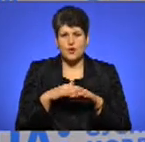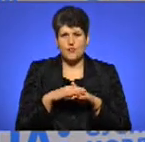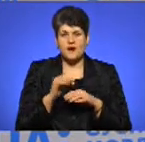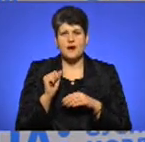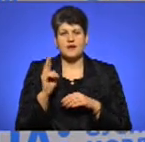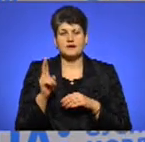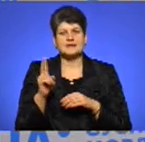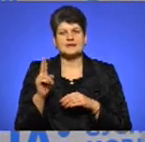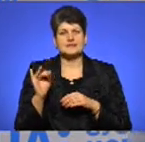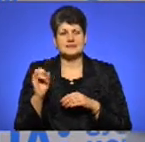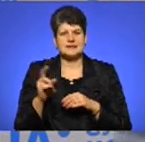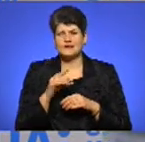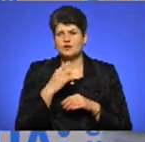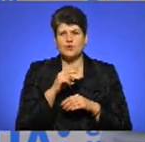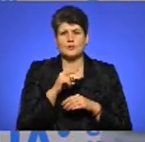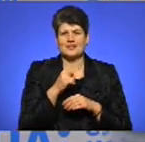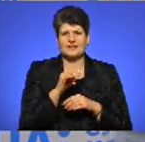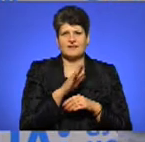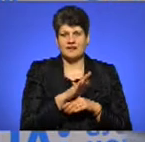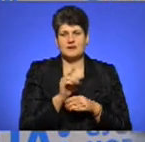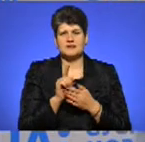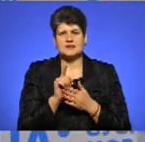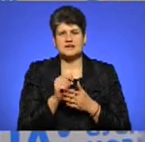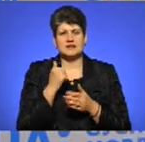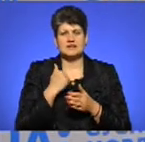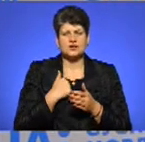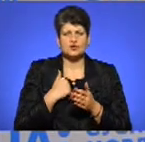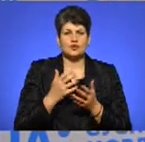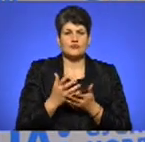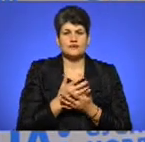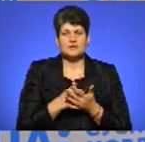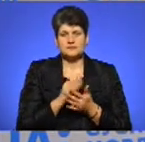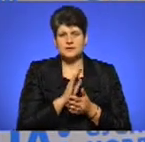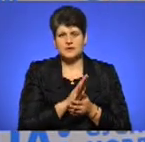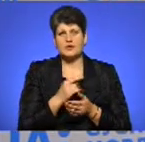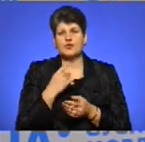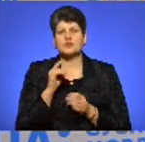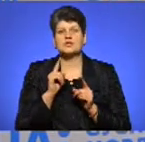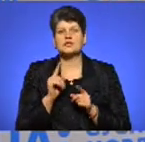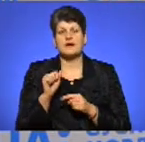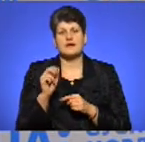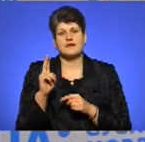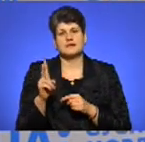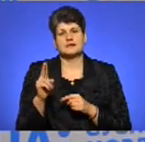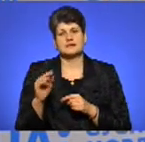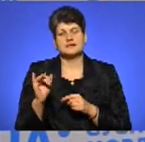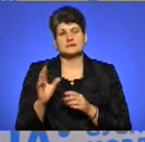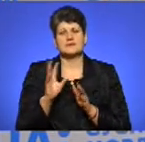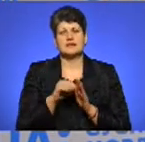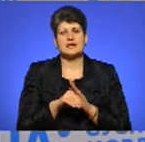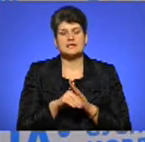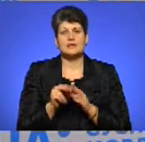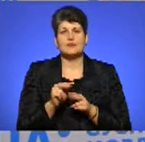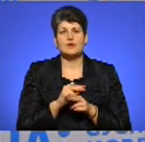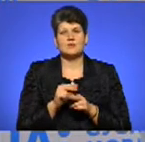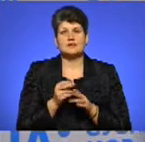я не кажу про мито і ПДВ, і про пенсійний, військовий збір, я тільки кажу про акциз. В акцизі ми внесли поправку, саме головну,